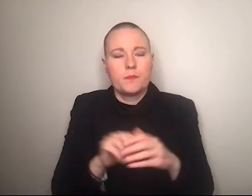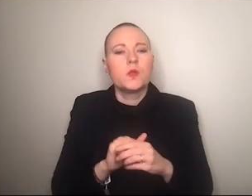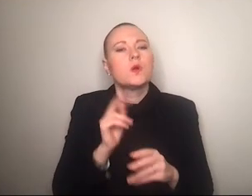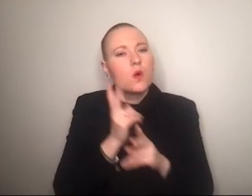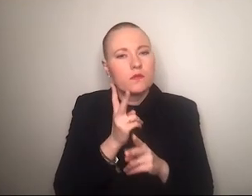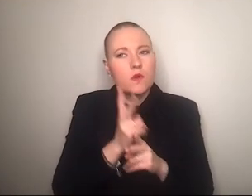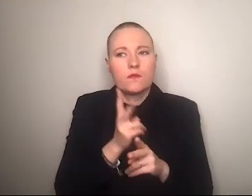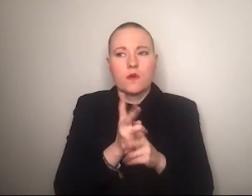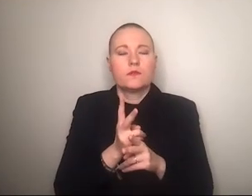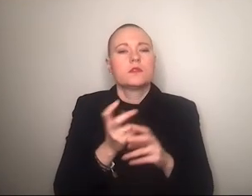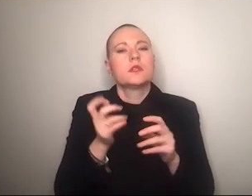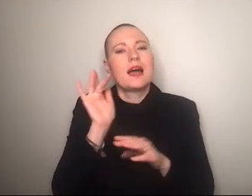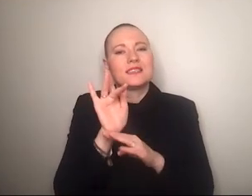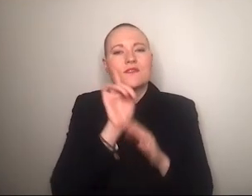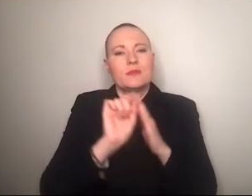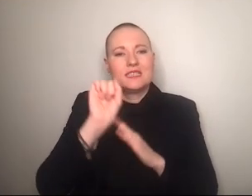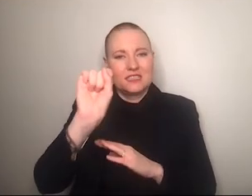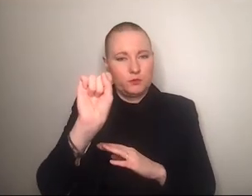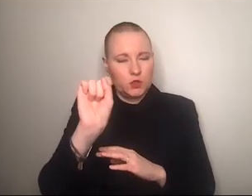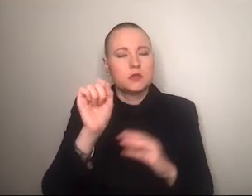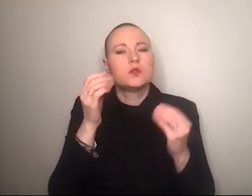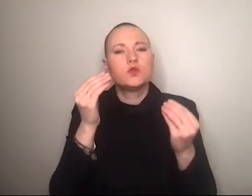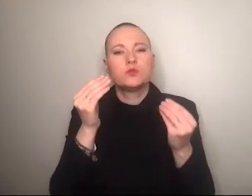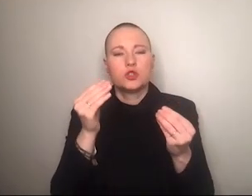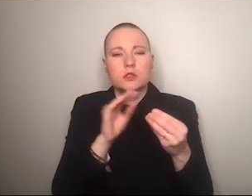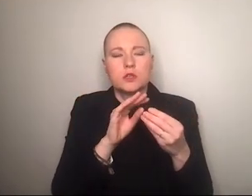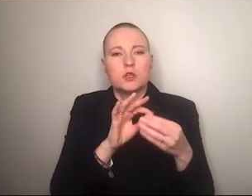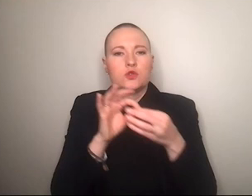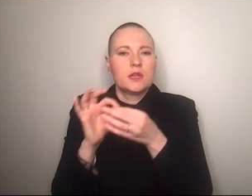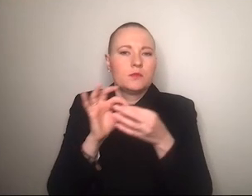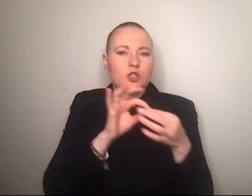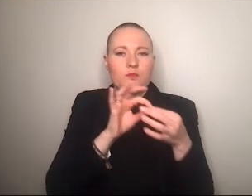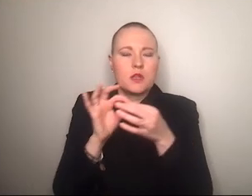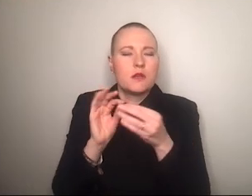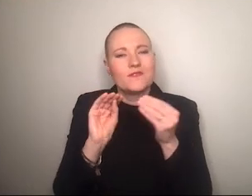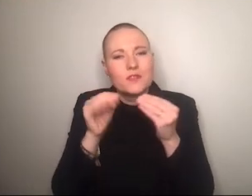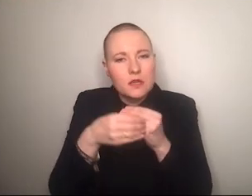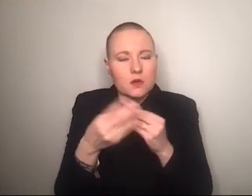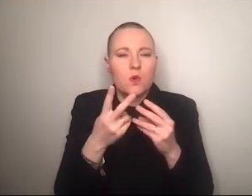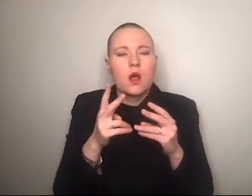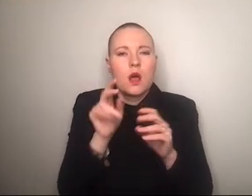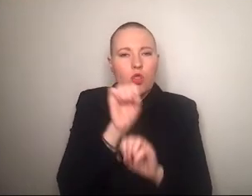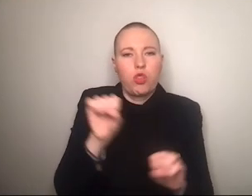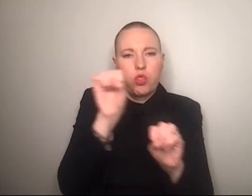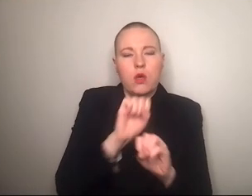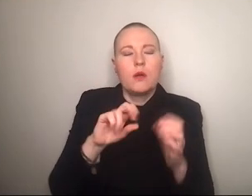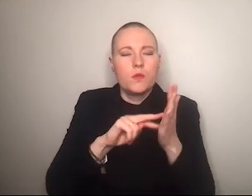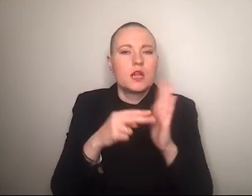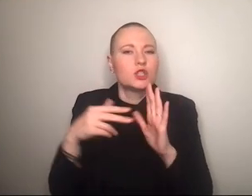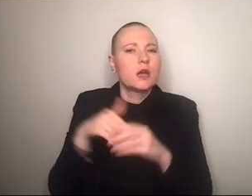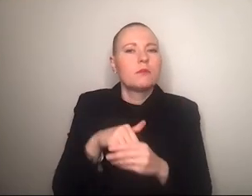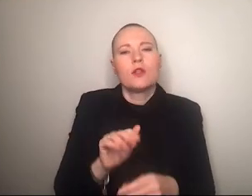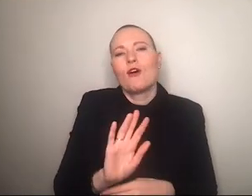antifeministischen wissen eben aus dem zusammenspiel von dem verdecken oder dem verschleiern einer politischen agenda und dem gleichzeitigen